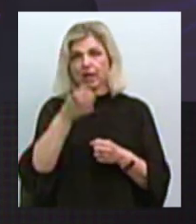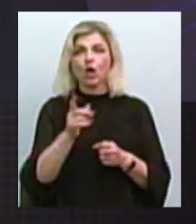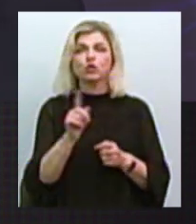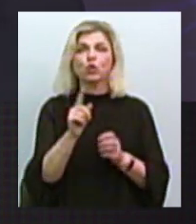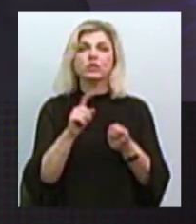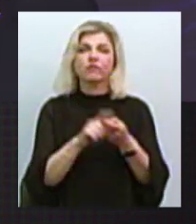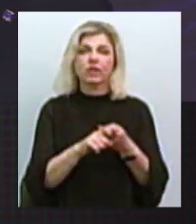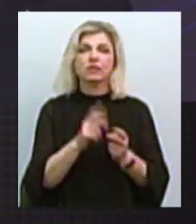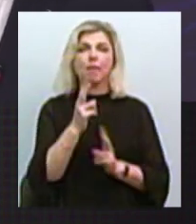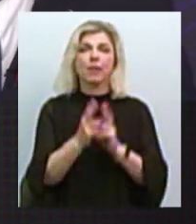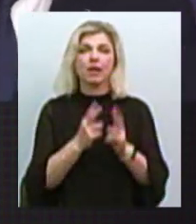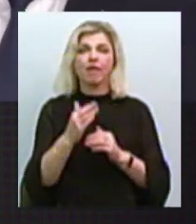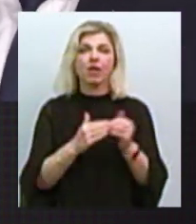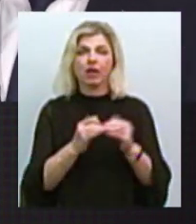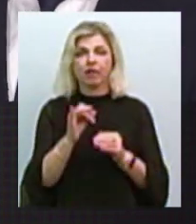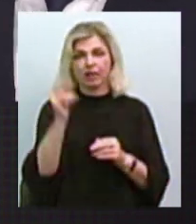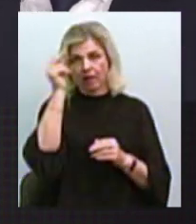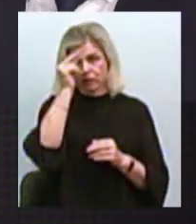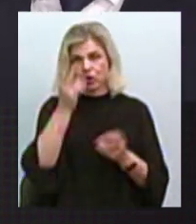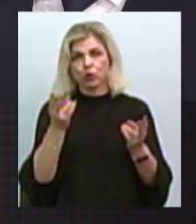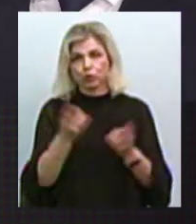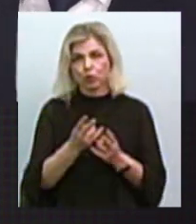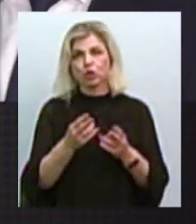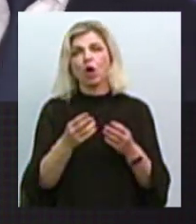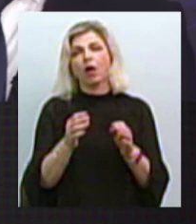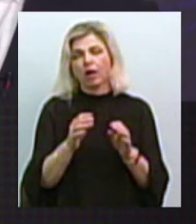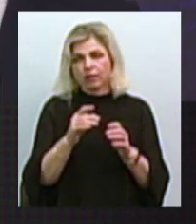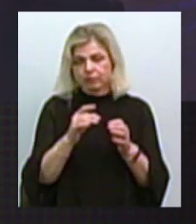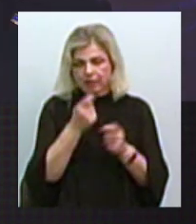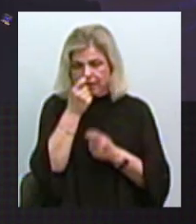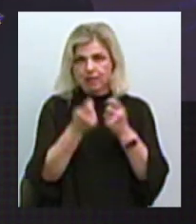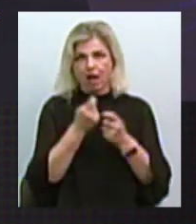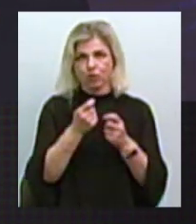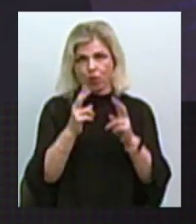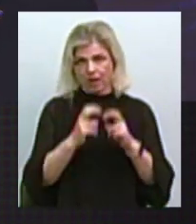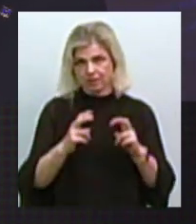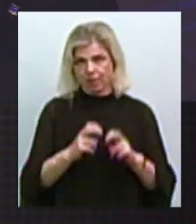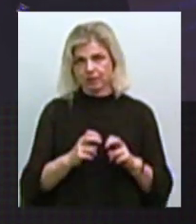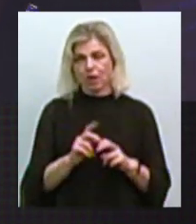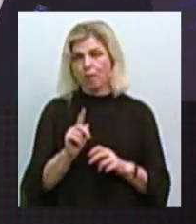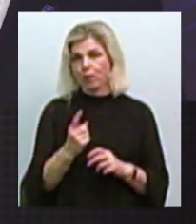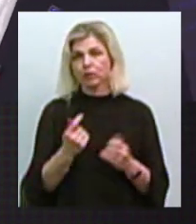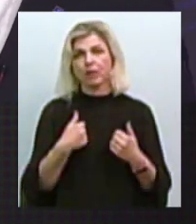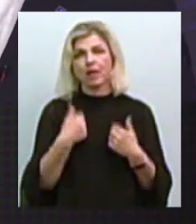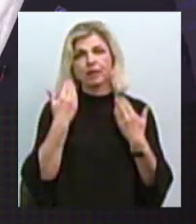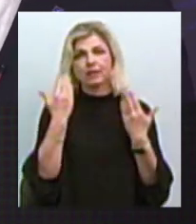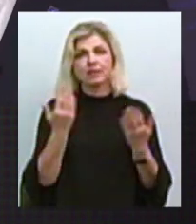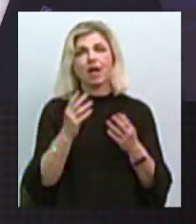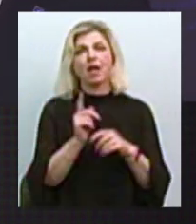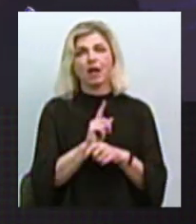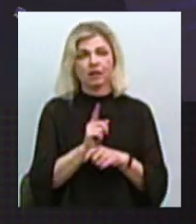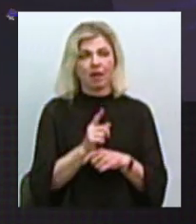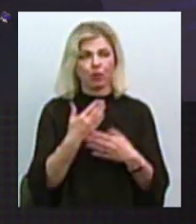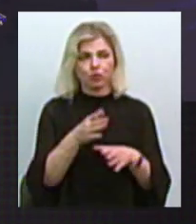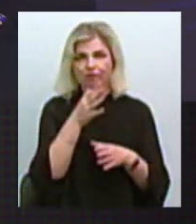питання перекваліфікації навчання, тут потрібно розкрити більш детально, тому що на сьогодні, знову ж таки, я не знаю, в регламент я, мабуть, вже